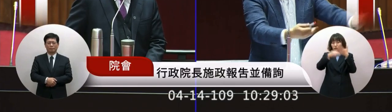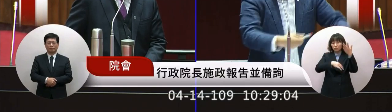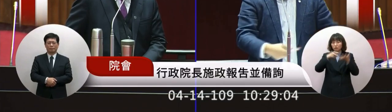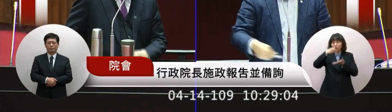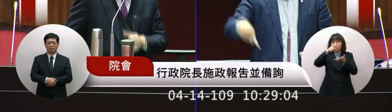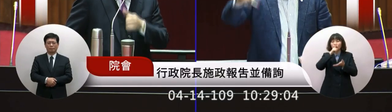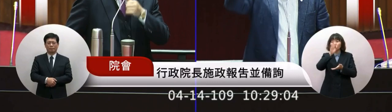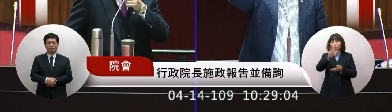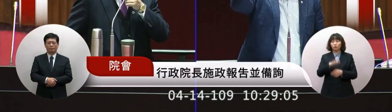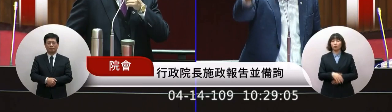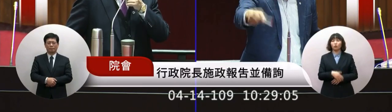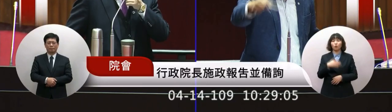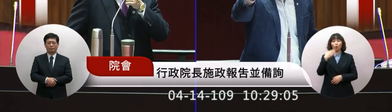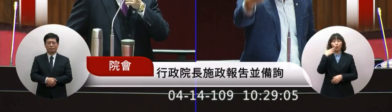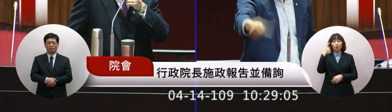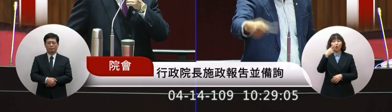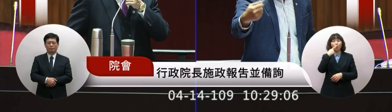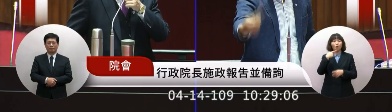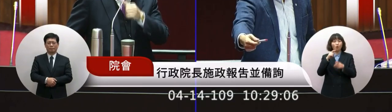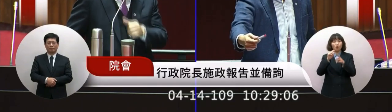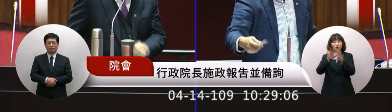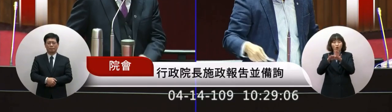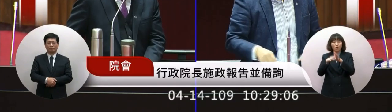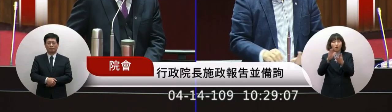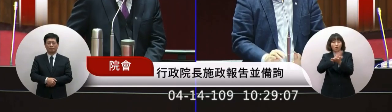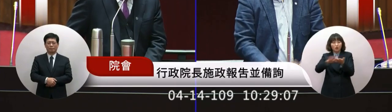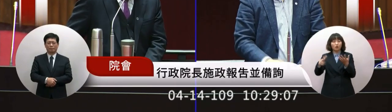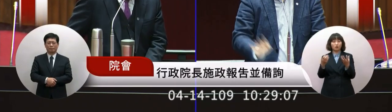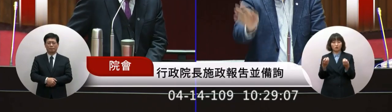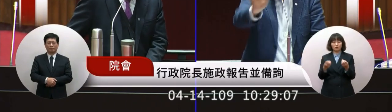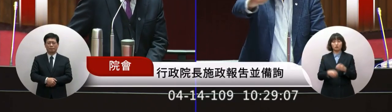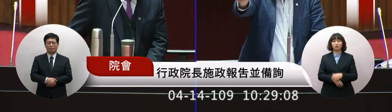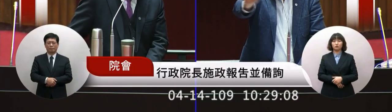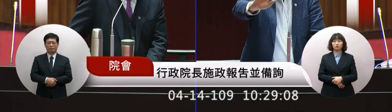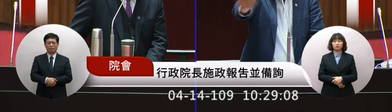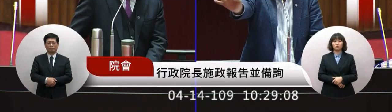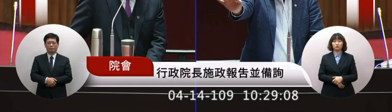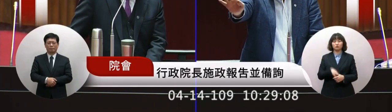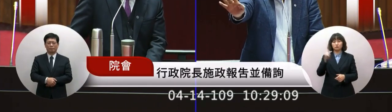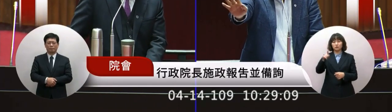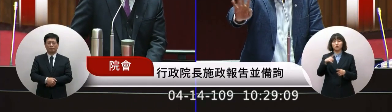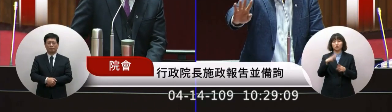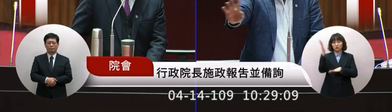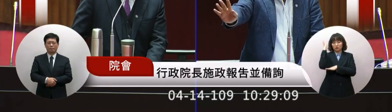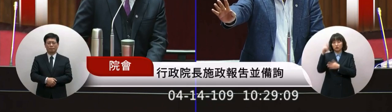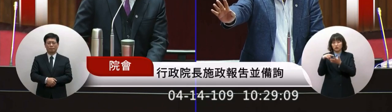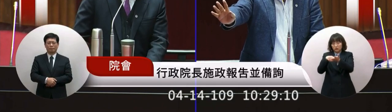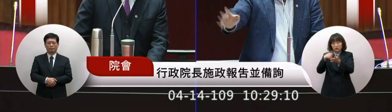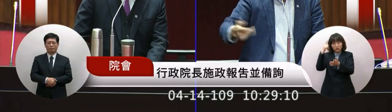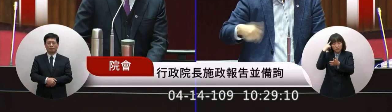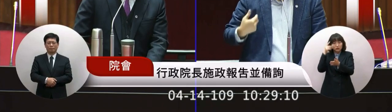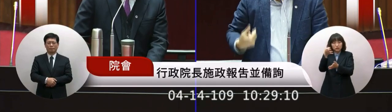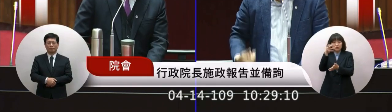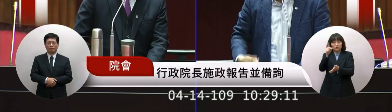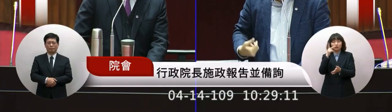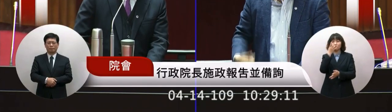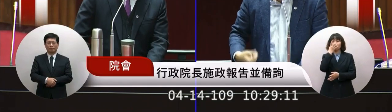你規定你如果發單沒有繳清 不能紓困 不能放款